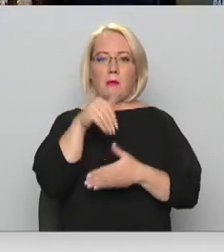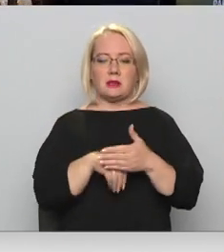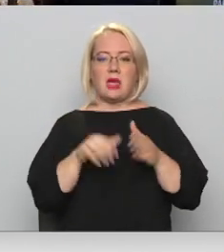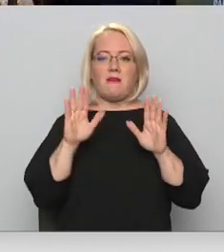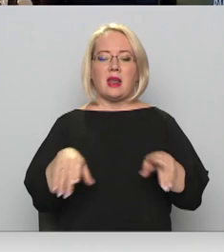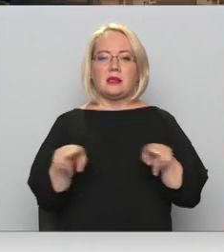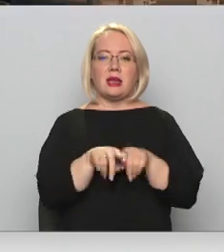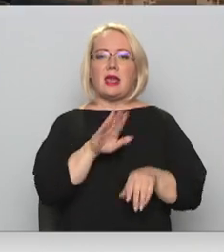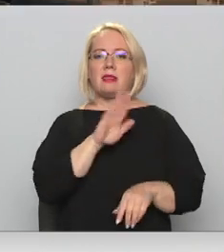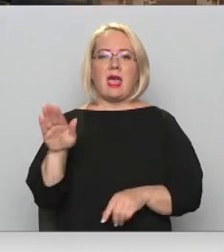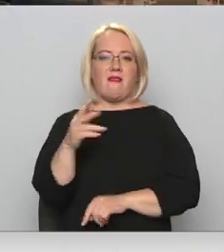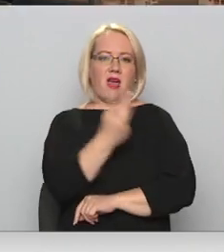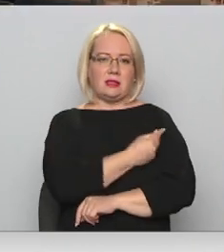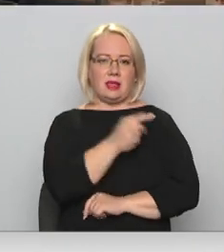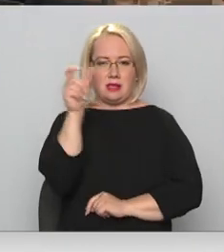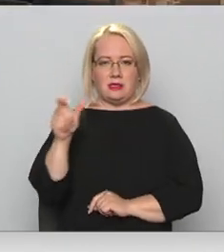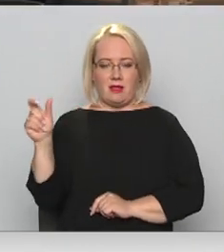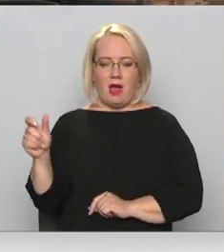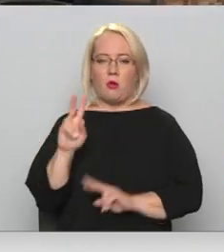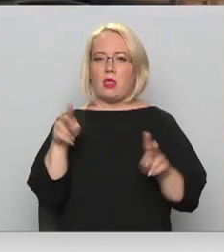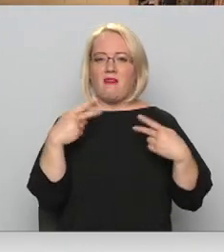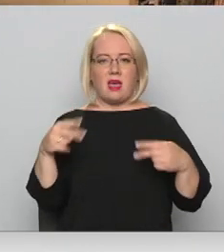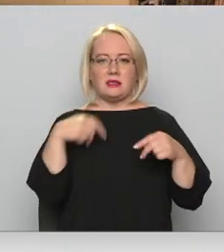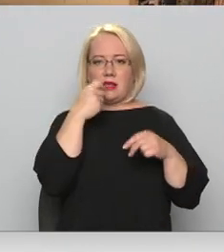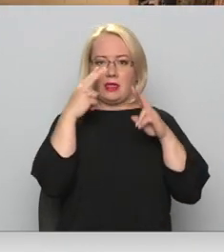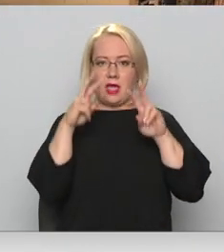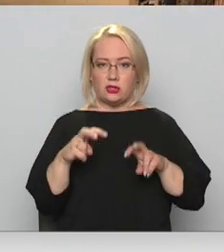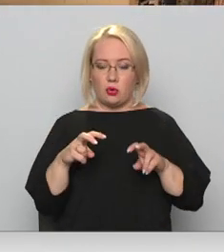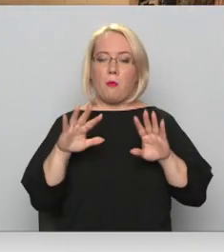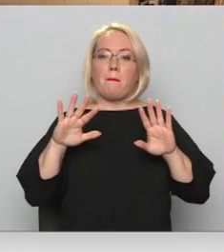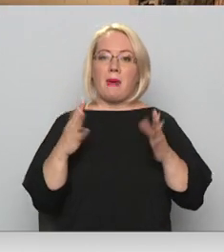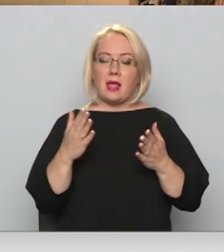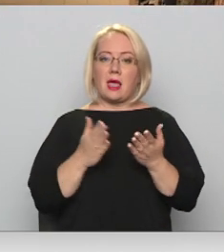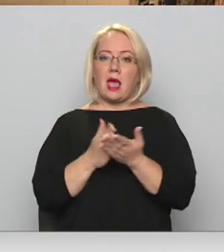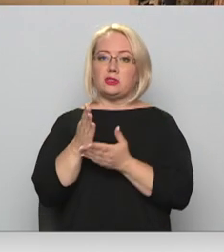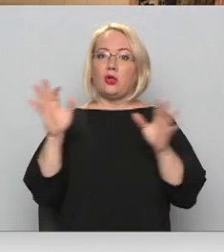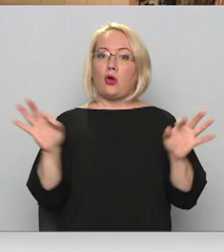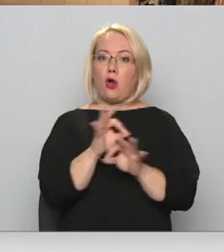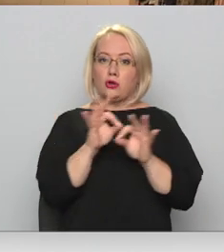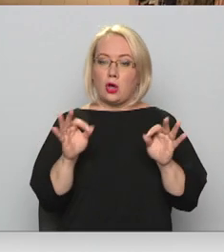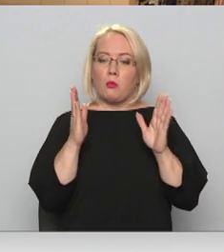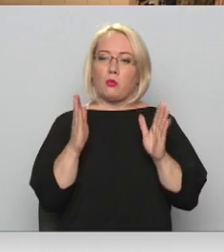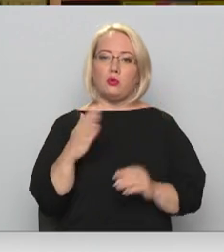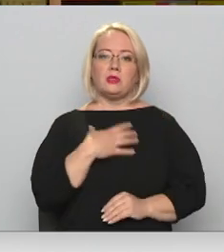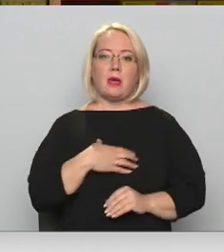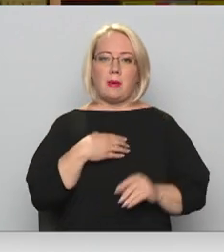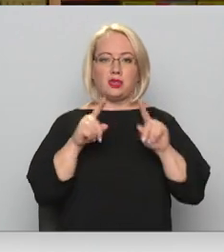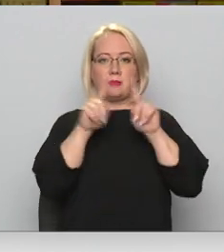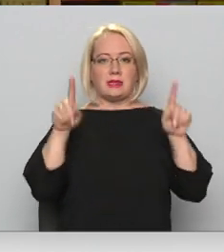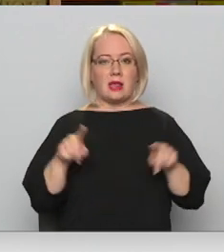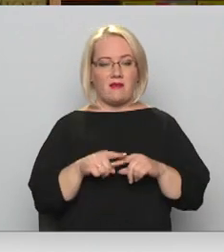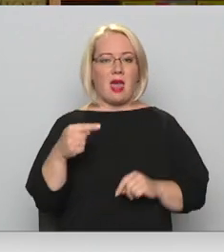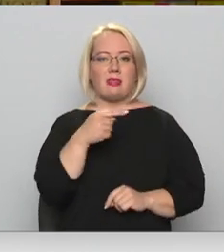nevakcinēt iedzīvotāju, neuzrādot negatīvu testa rezultātu. Bet lai aiziet uz koncertu, jau būs nepieciešams certifikāts vai